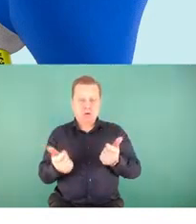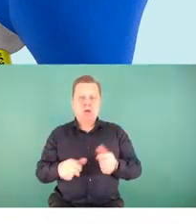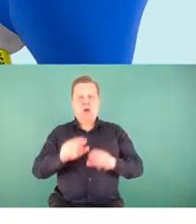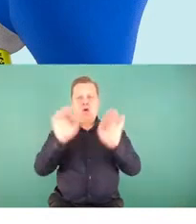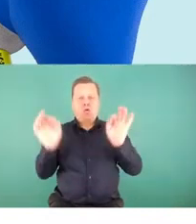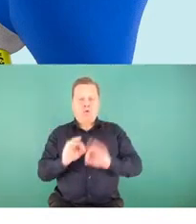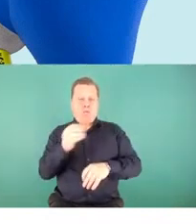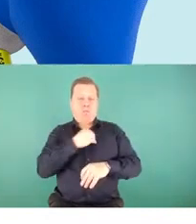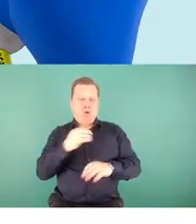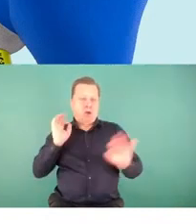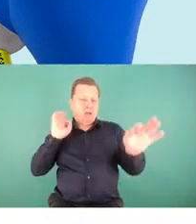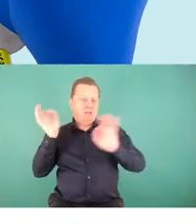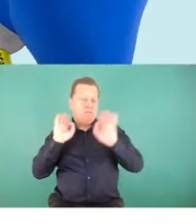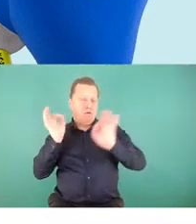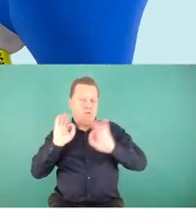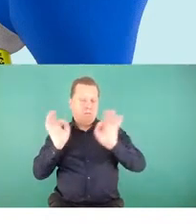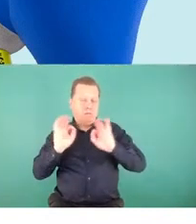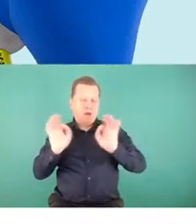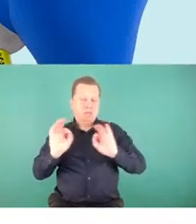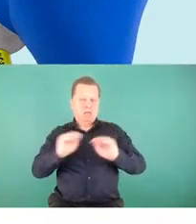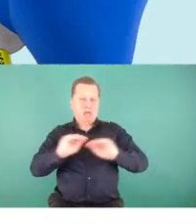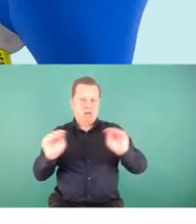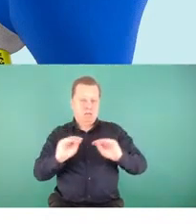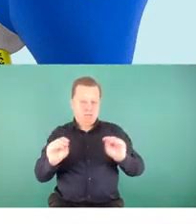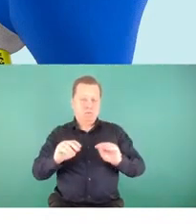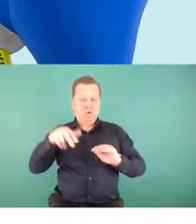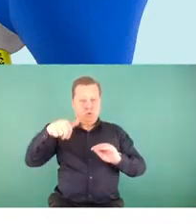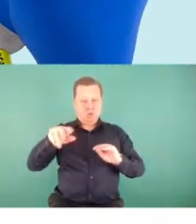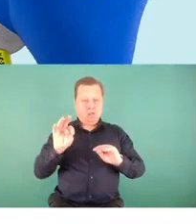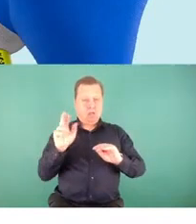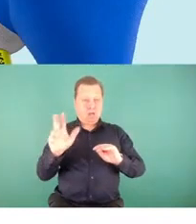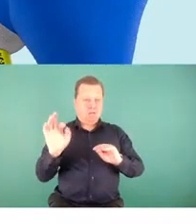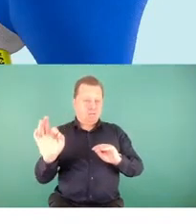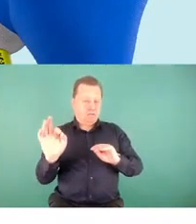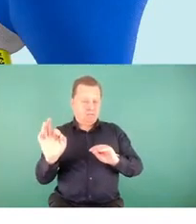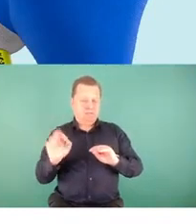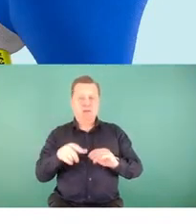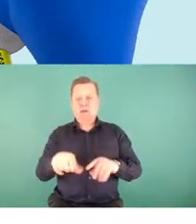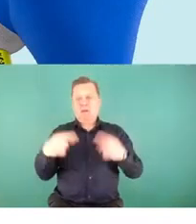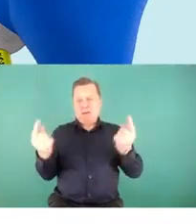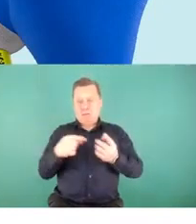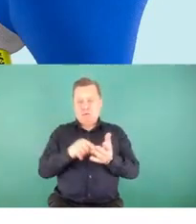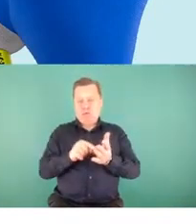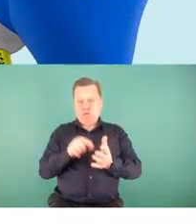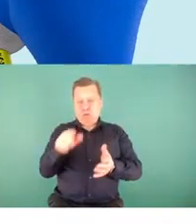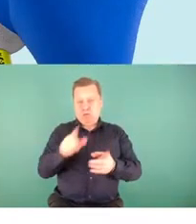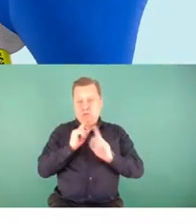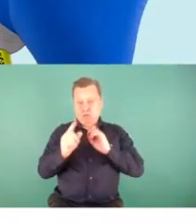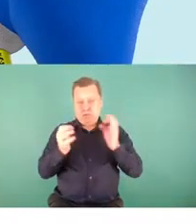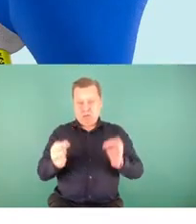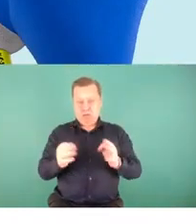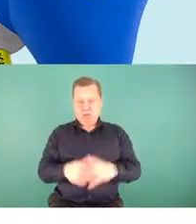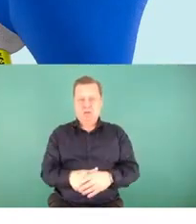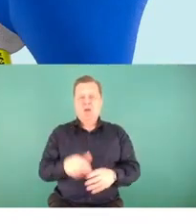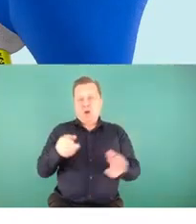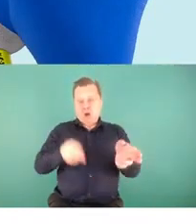informacyjno-edukacyjna realizowana przez Urząd Transportu Kolejowego. Kampania, o której dzisiaj rozmawiamy, kampania kolejowa ABC.